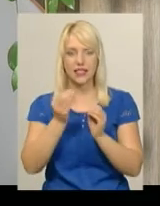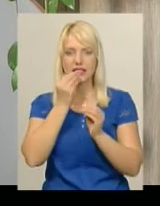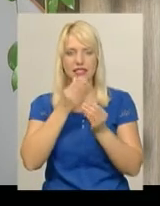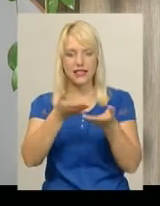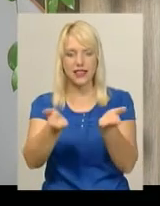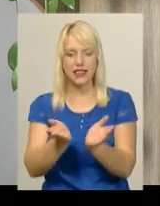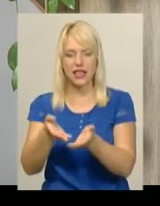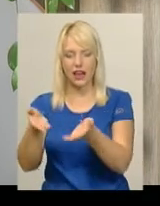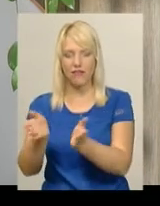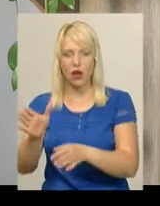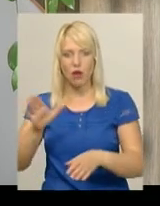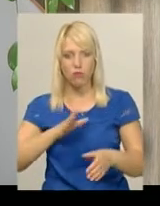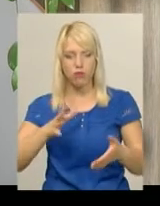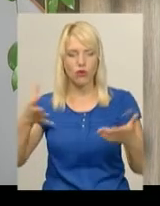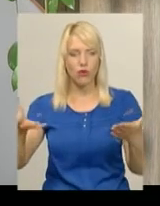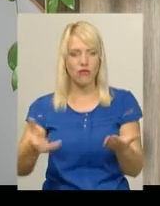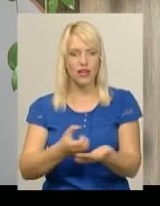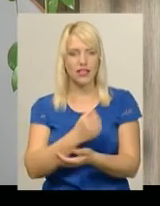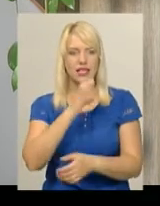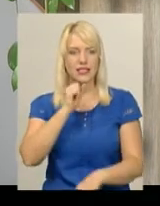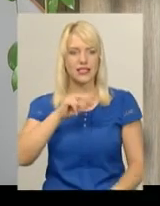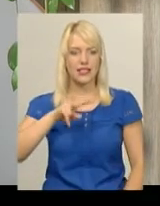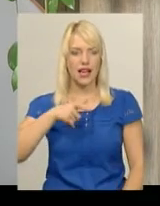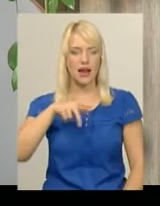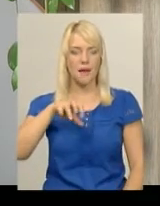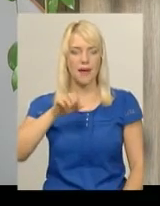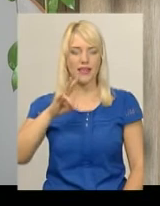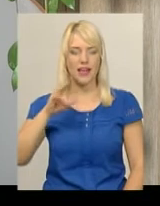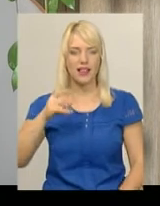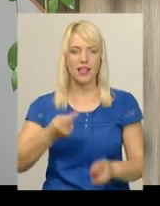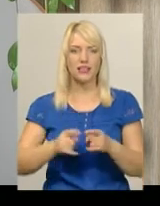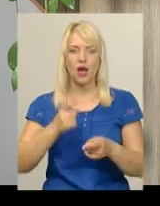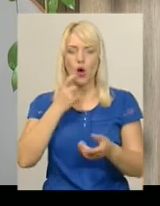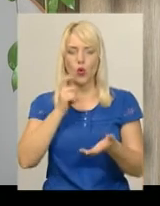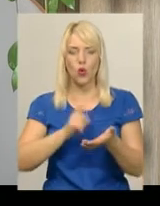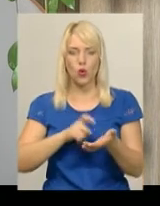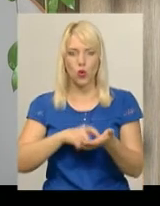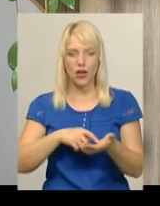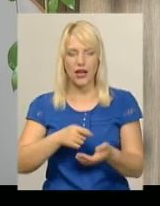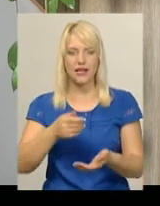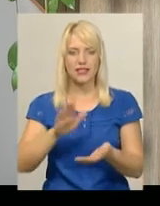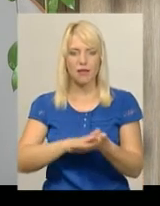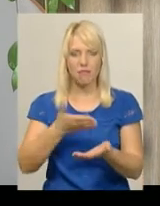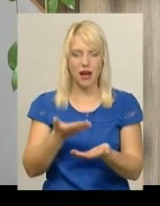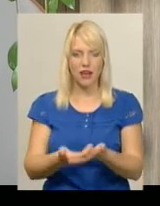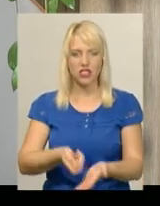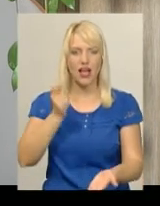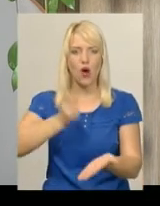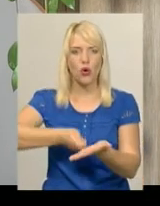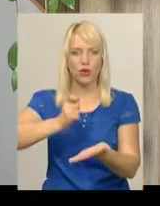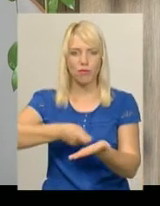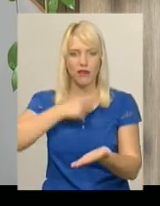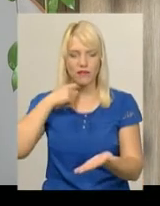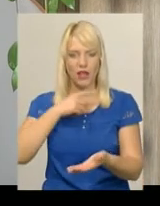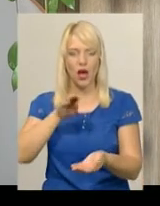була виділена сальмонелла ентерітідіс. Це курка смажена, відбивна куряча, котлета куряча,